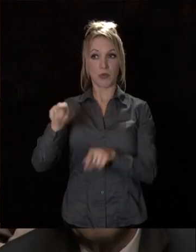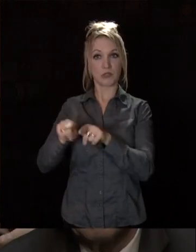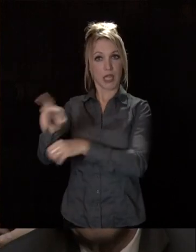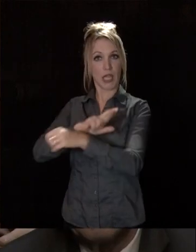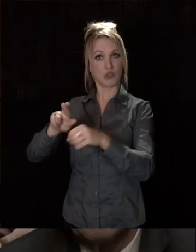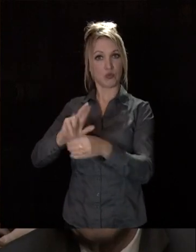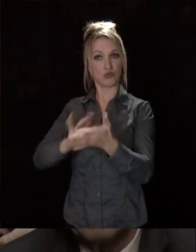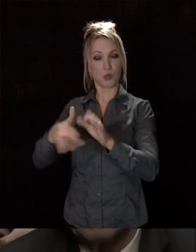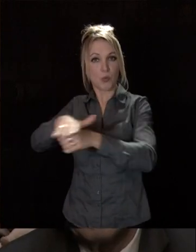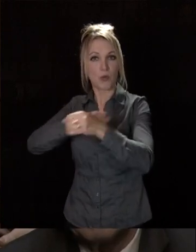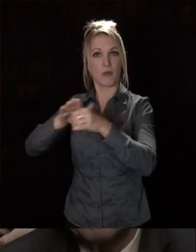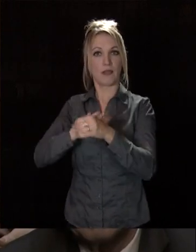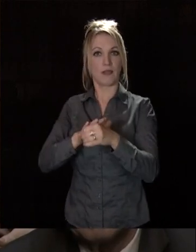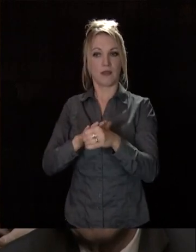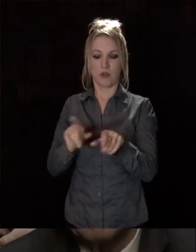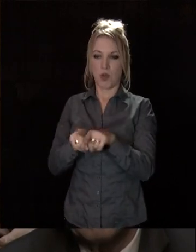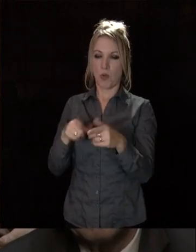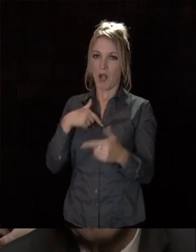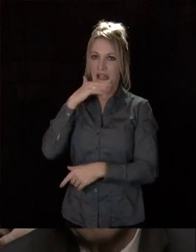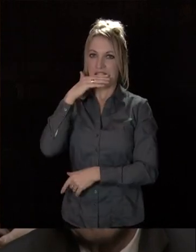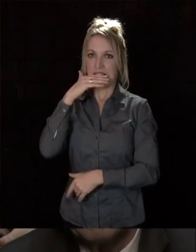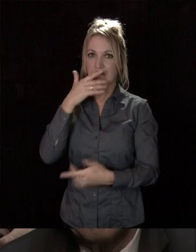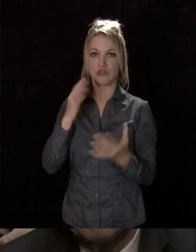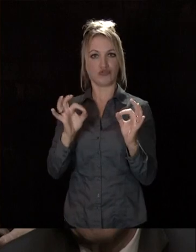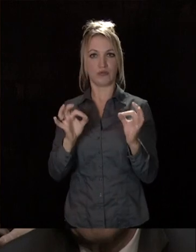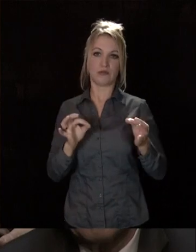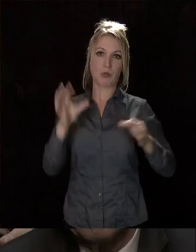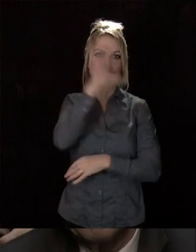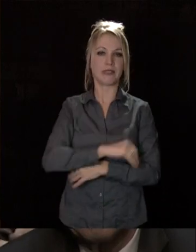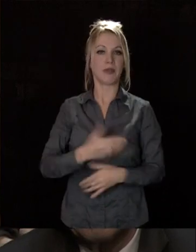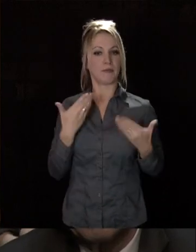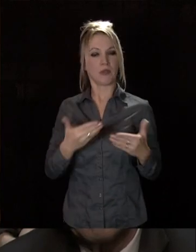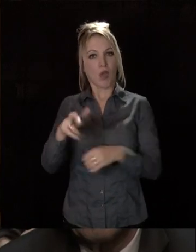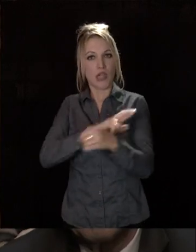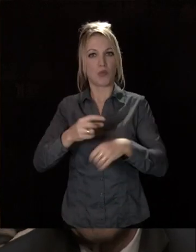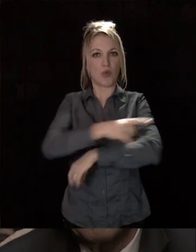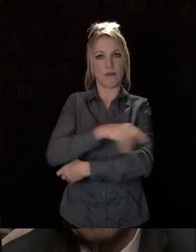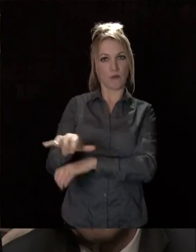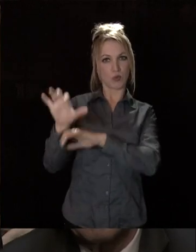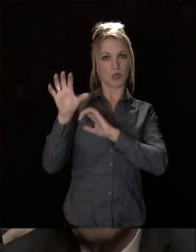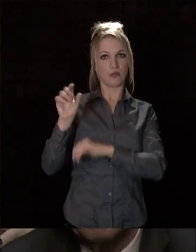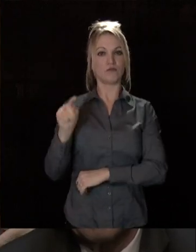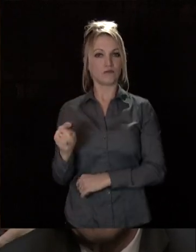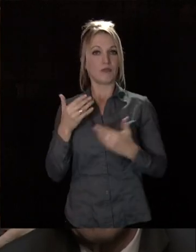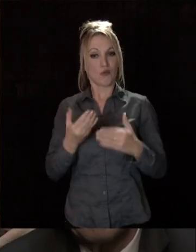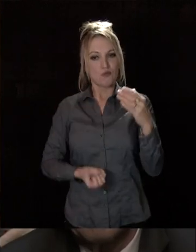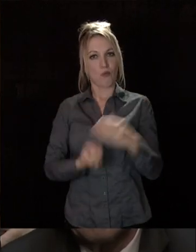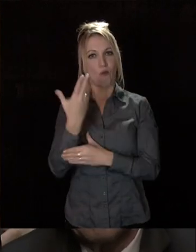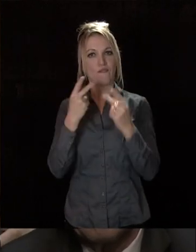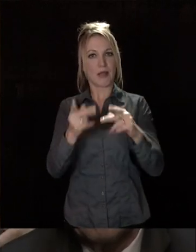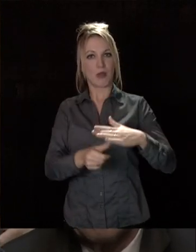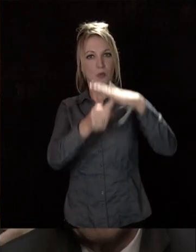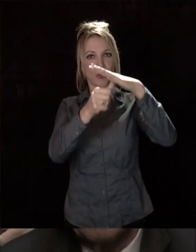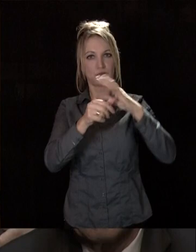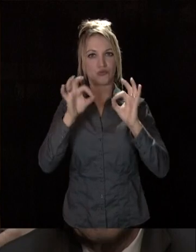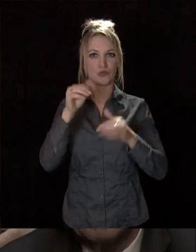toute entière, qui a failli passer à côté, car désormais, la région Bourgogne-Franche-Comté a une métropole en